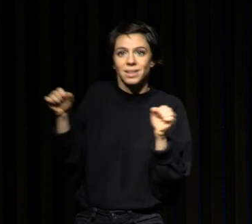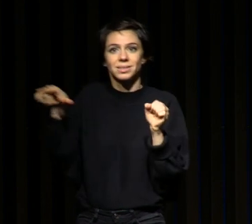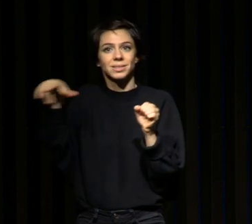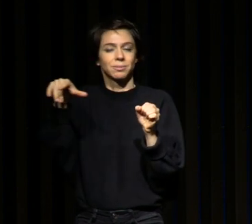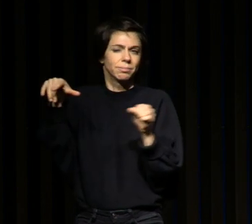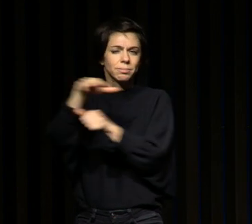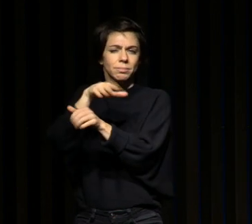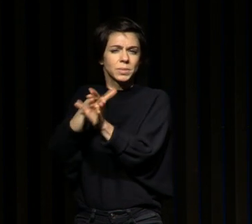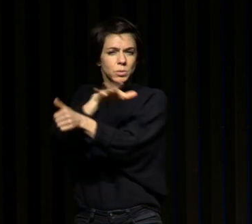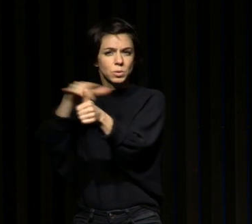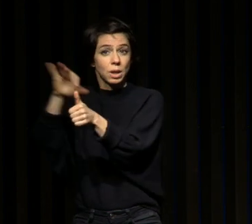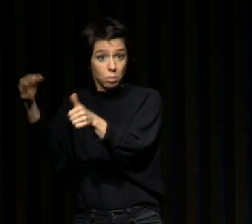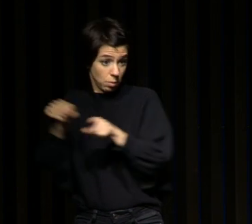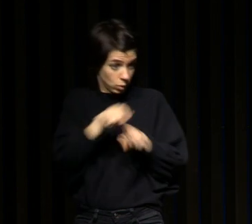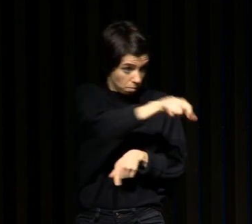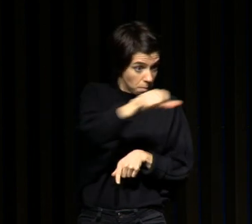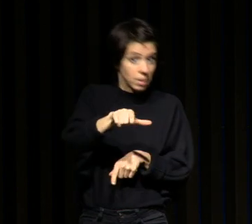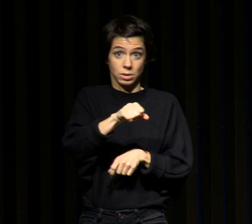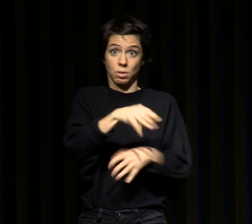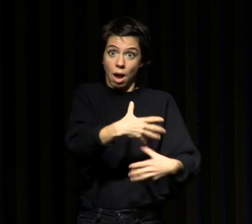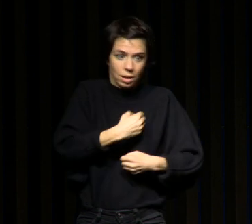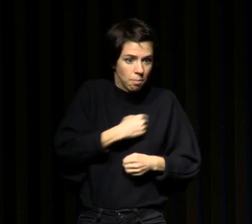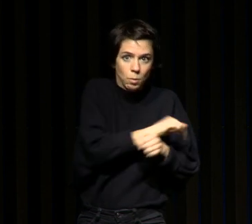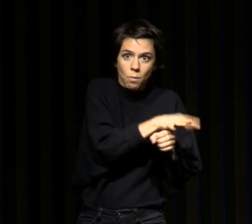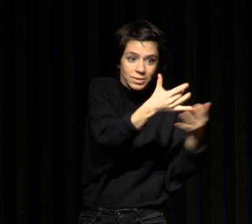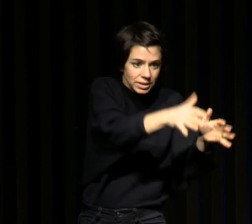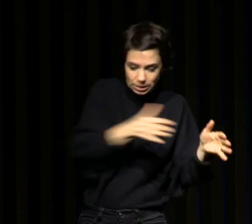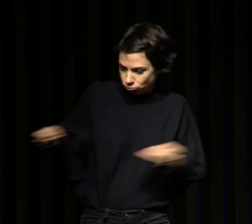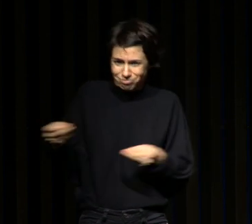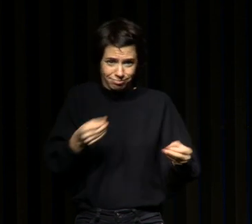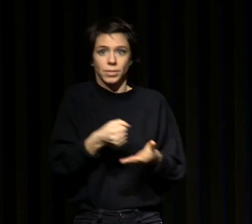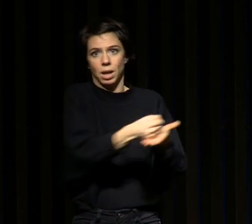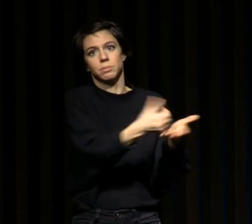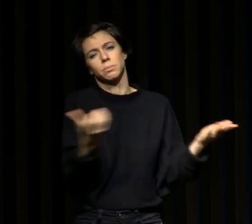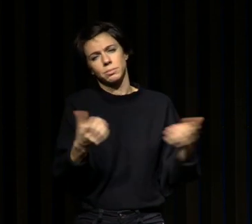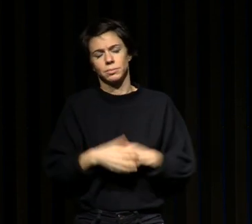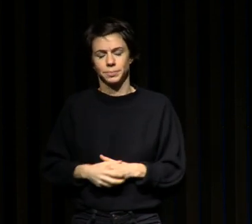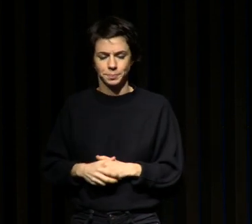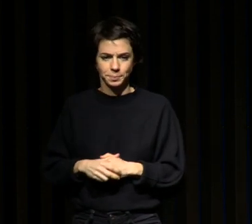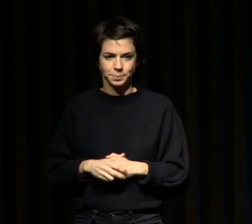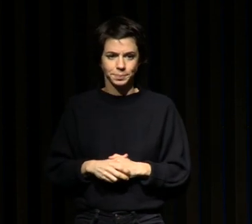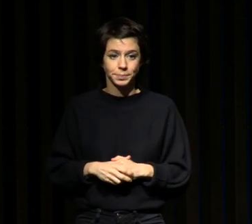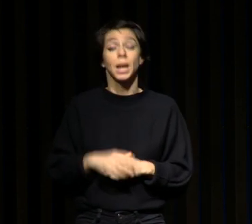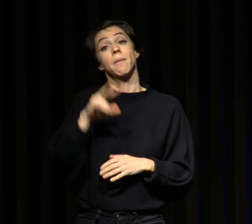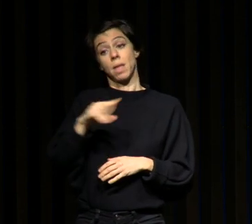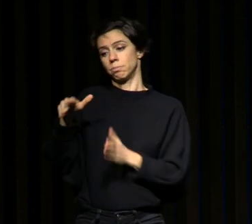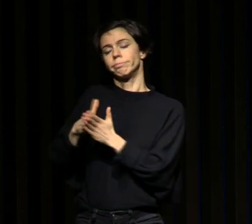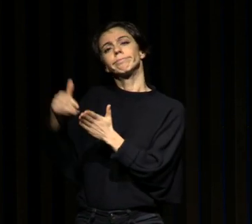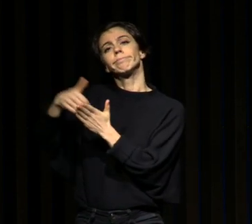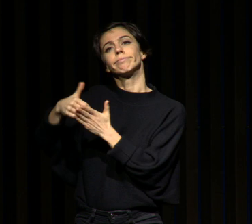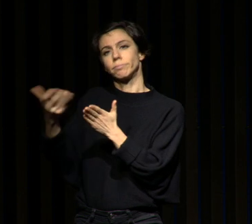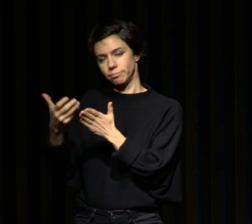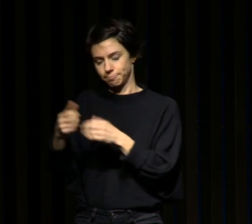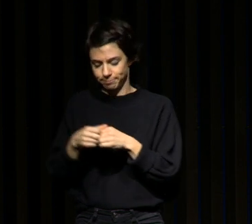ont contracté le Covid alors un des propos dans mon livre aussi c'est d'essayer de réconcilier